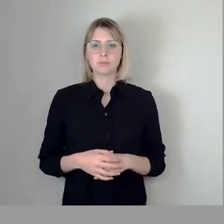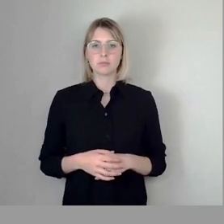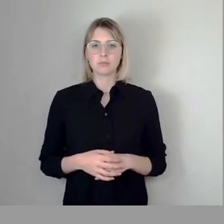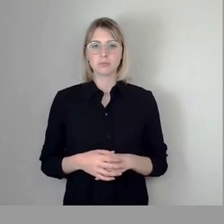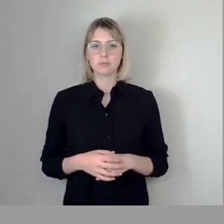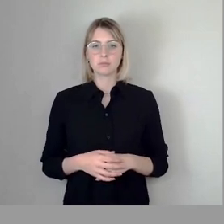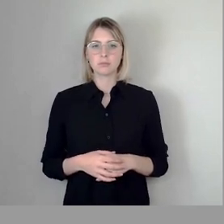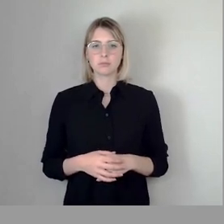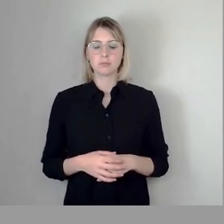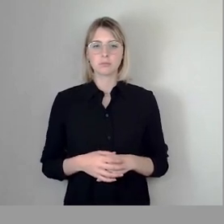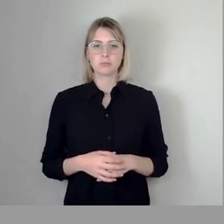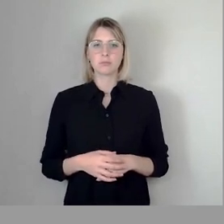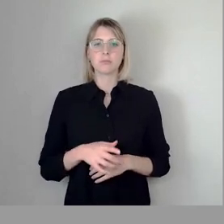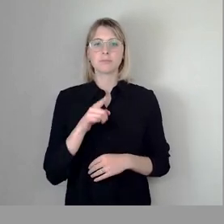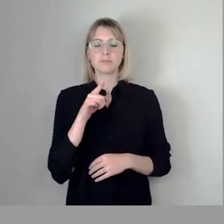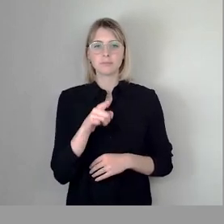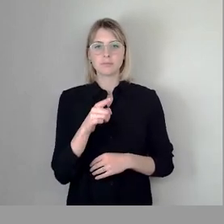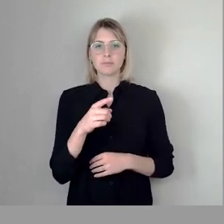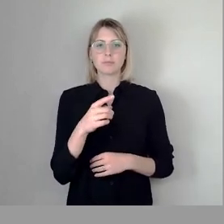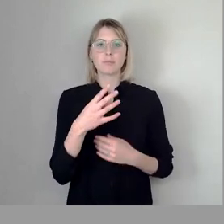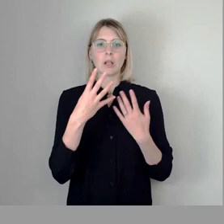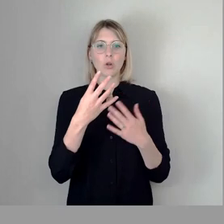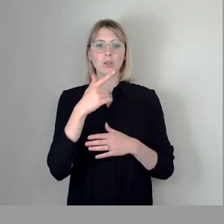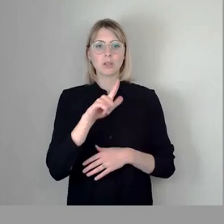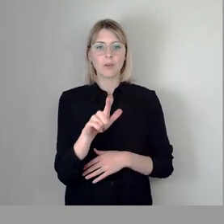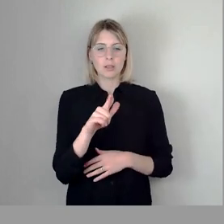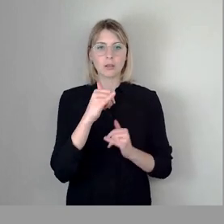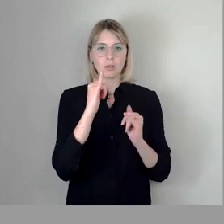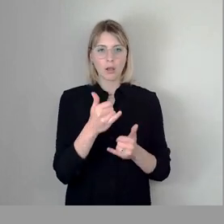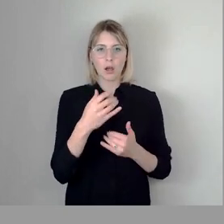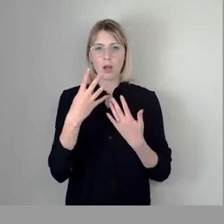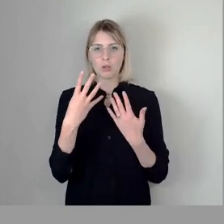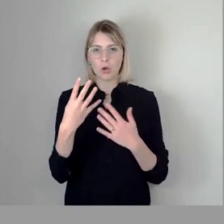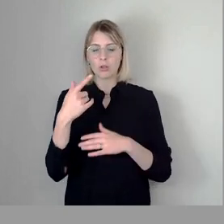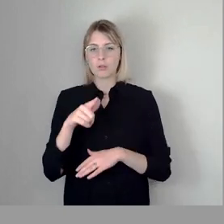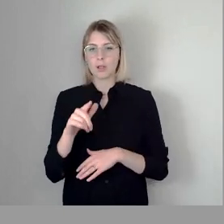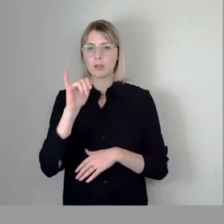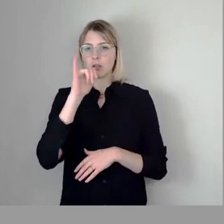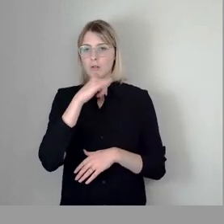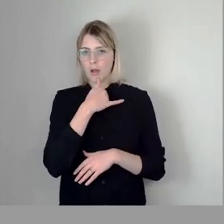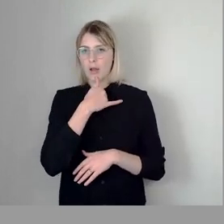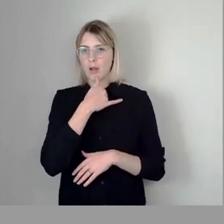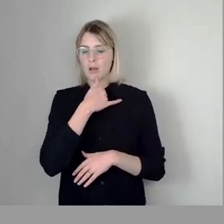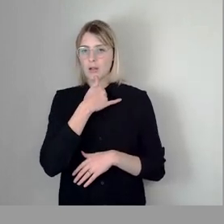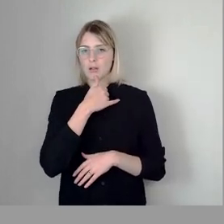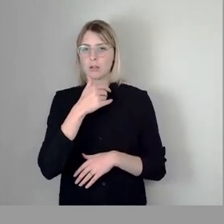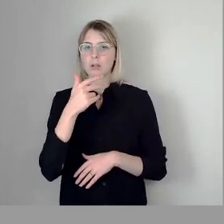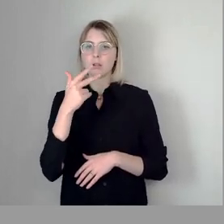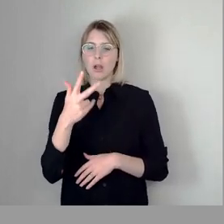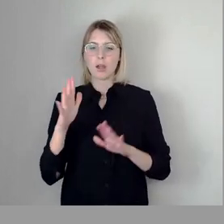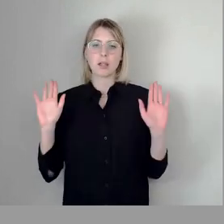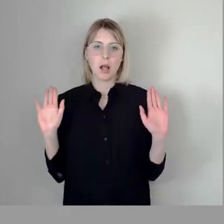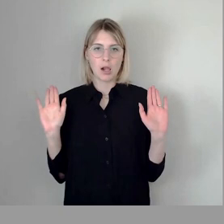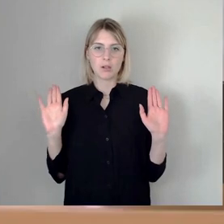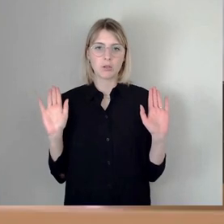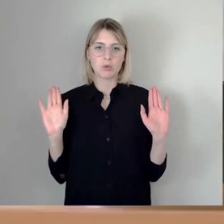der hat mit 29 Ja 29 Nein 3 Enthaltungen keine